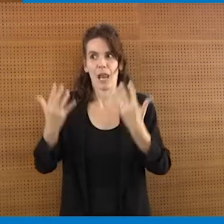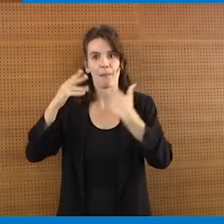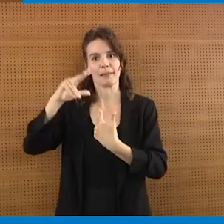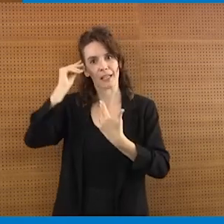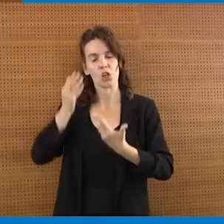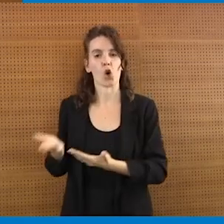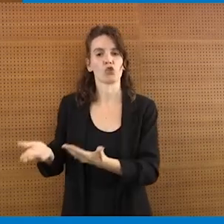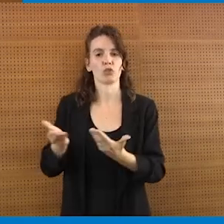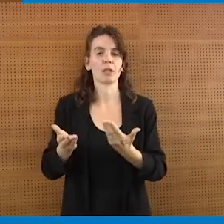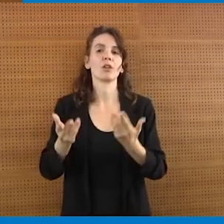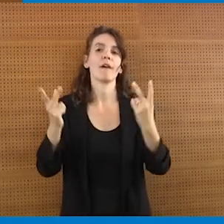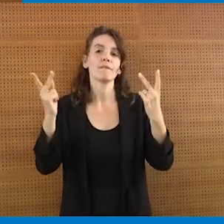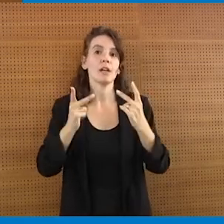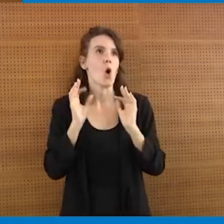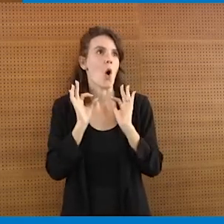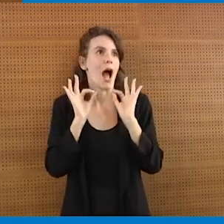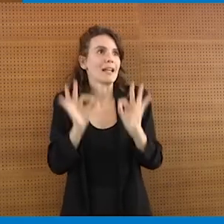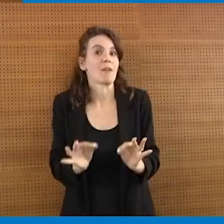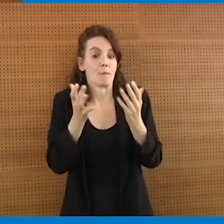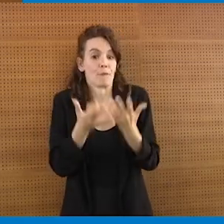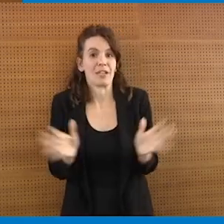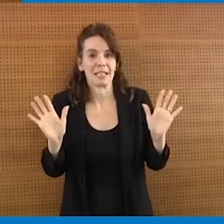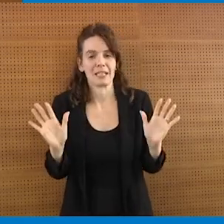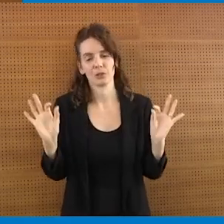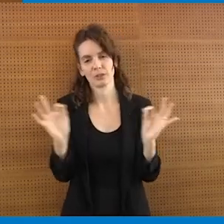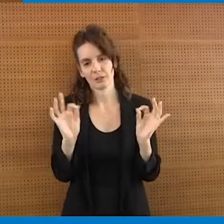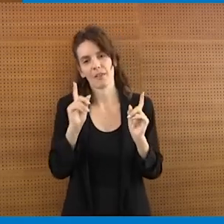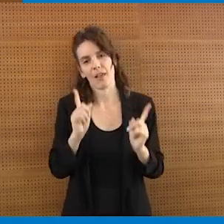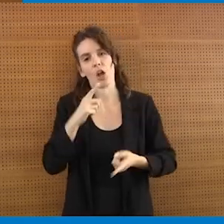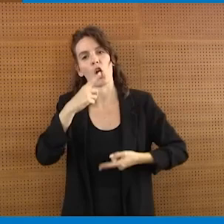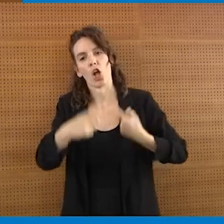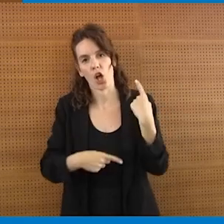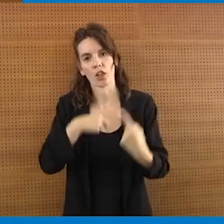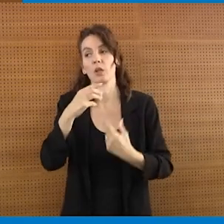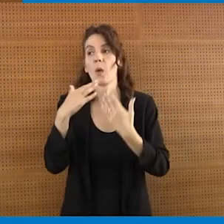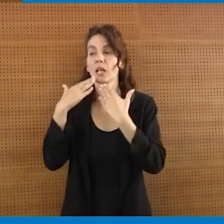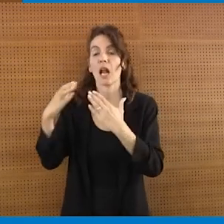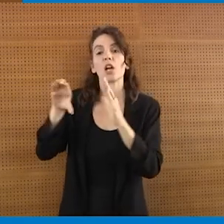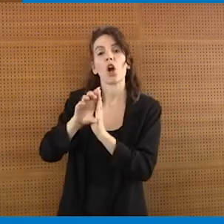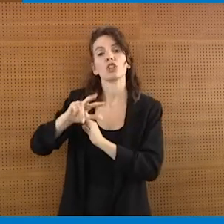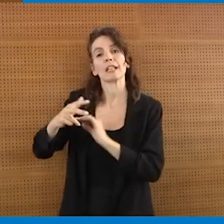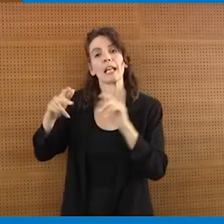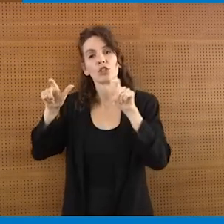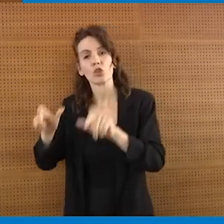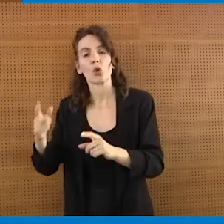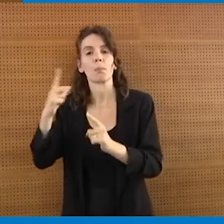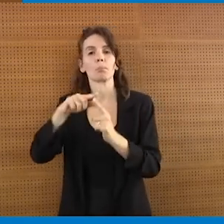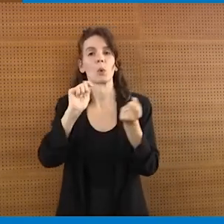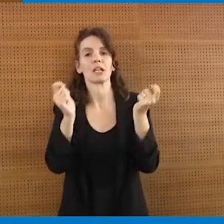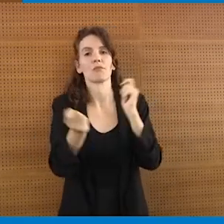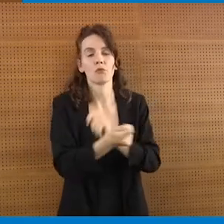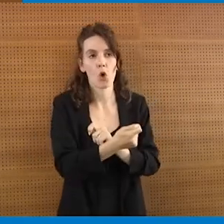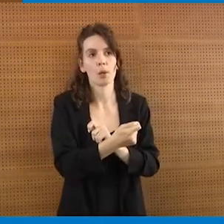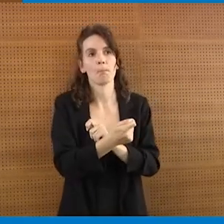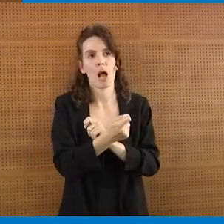Abbiamo un percorso lungo come terzo settore che sicuramente grazie al codice del terzo settore e alla riforma ci ha fatto